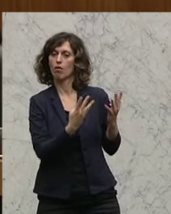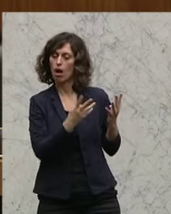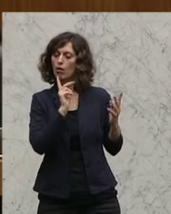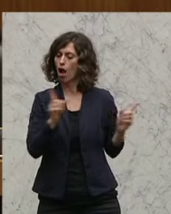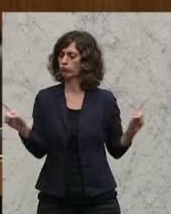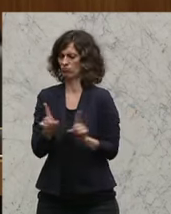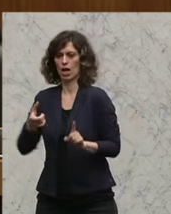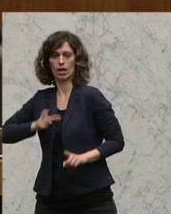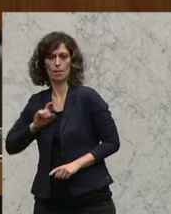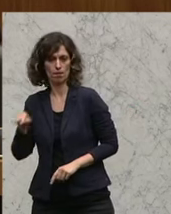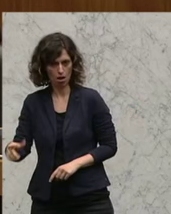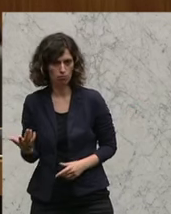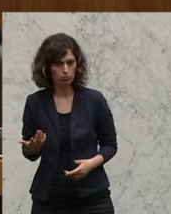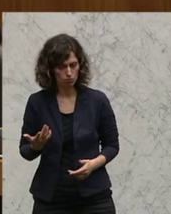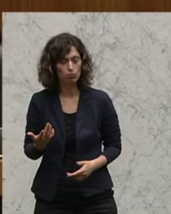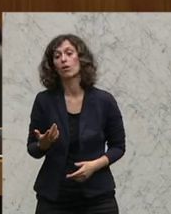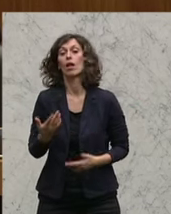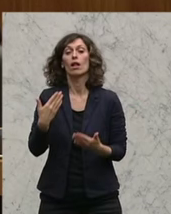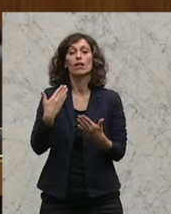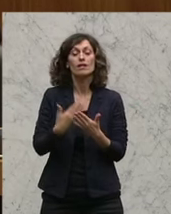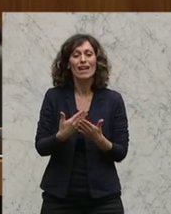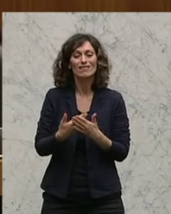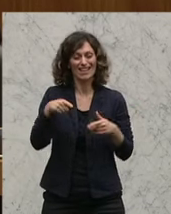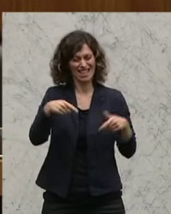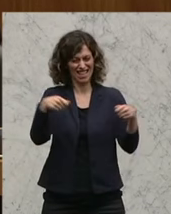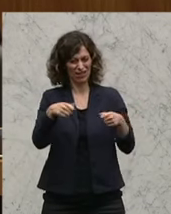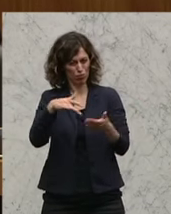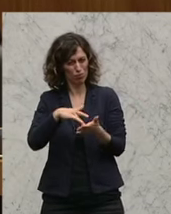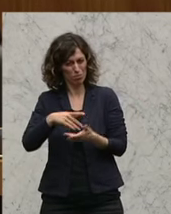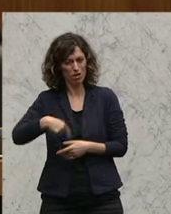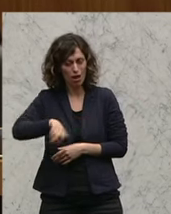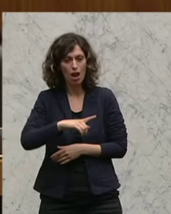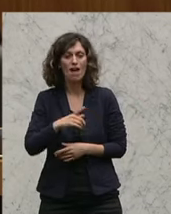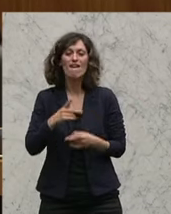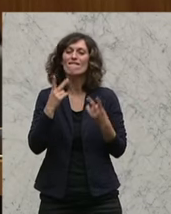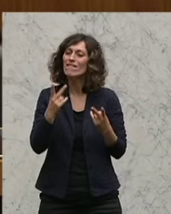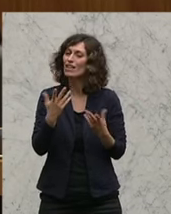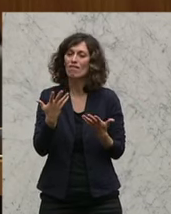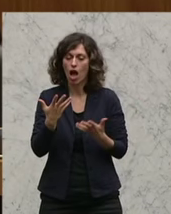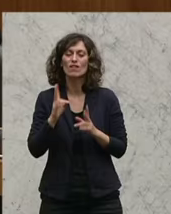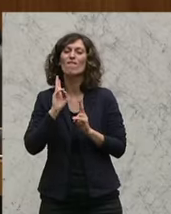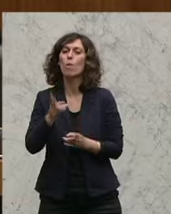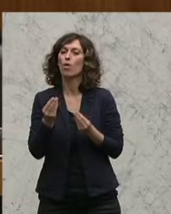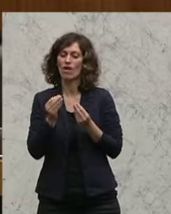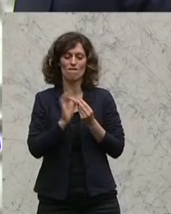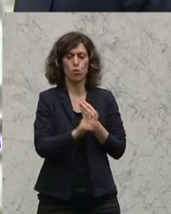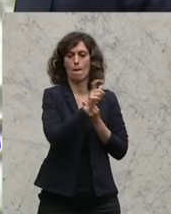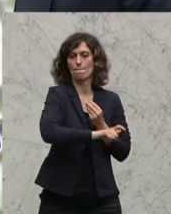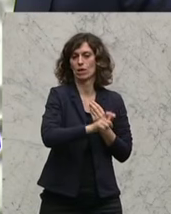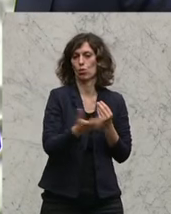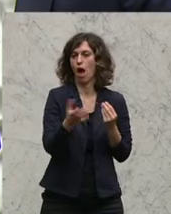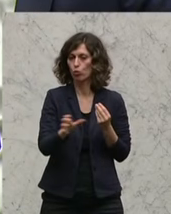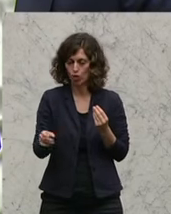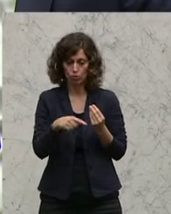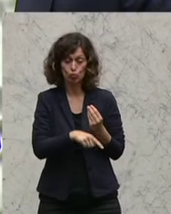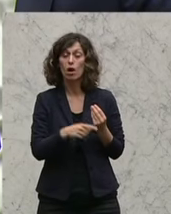zu begegnen. Daher werden diese Investitionsmittel vor allem in die Personalausstattung gehen, aber nicht nur in